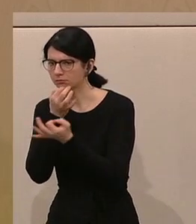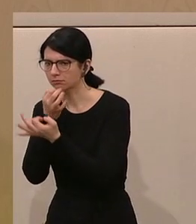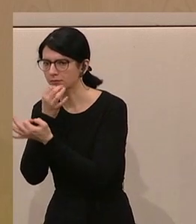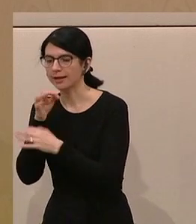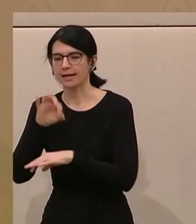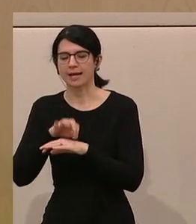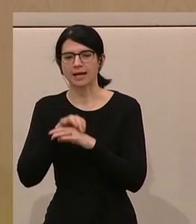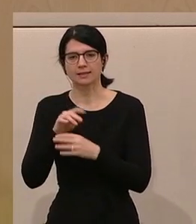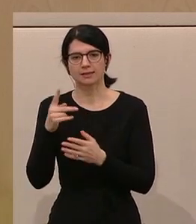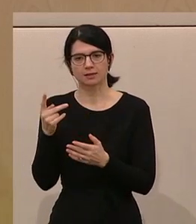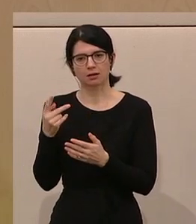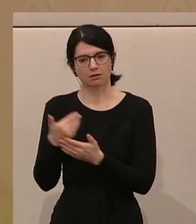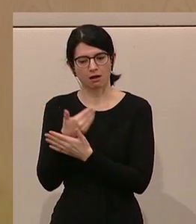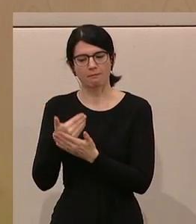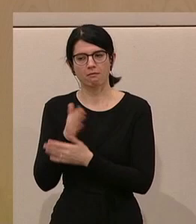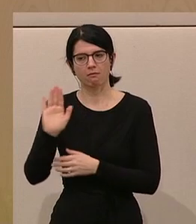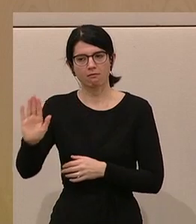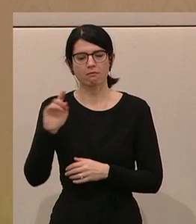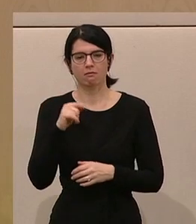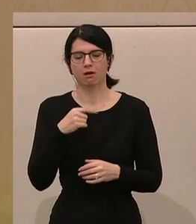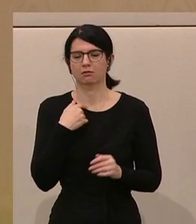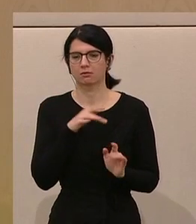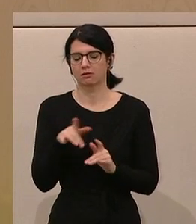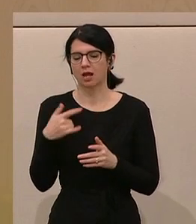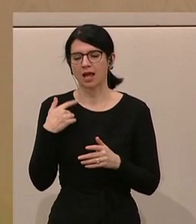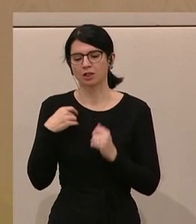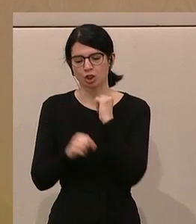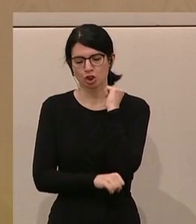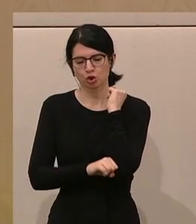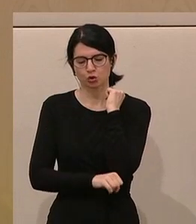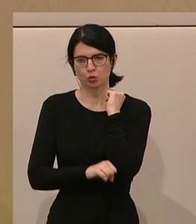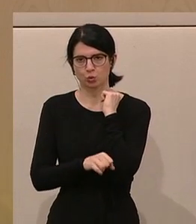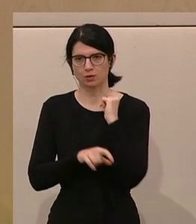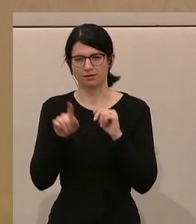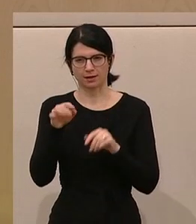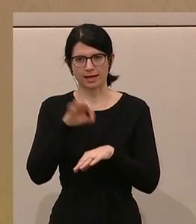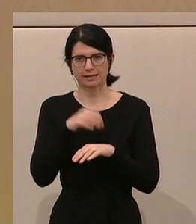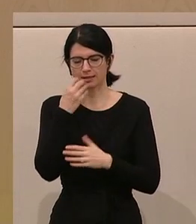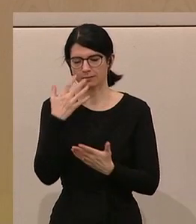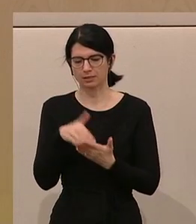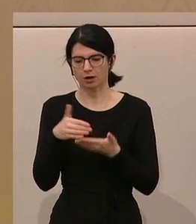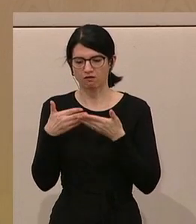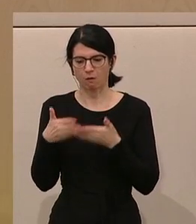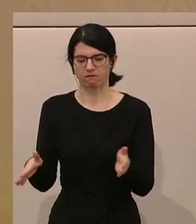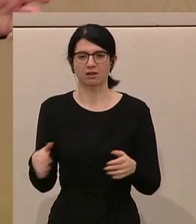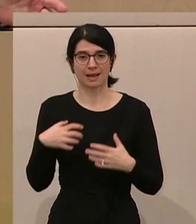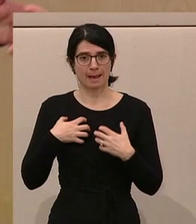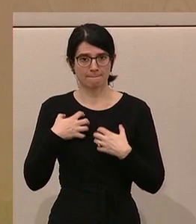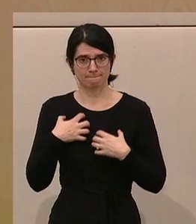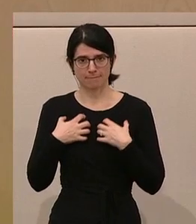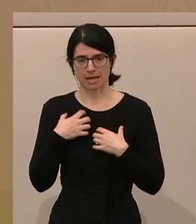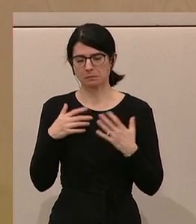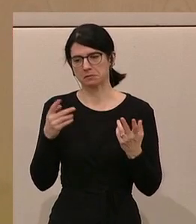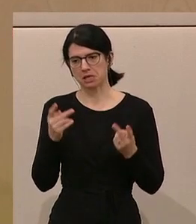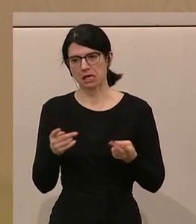Ärztekammer eine Studie zum Missbrauch offengelegt und auch veröffentlicht. Und dort ist es so, Bayern ist